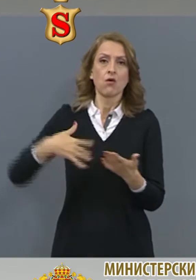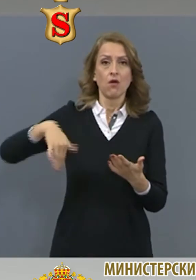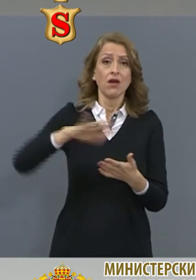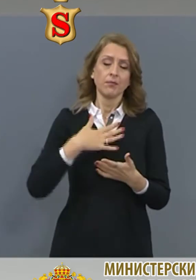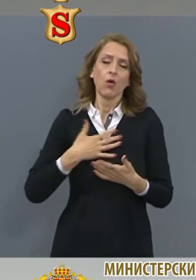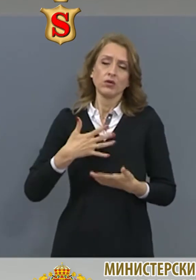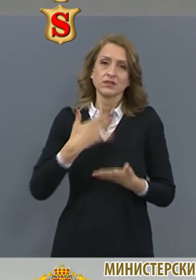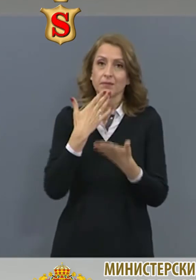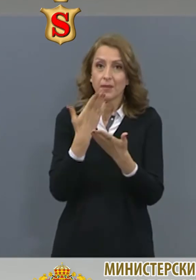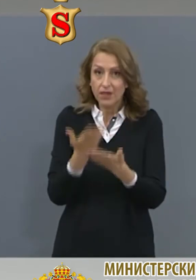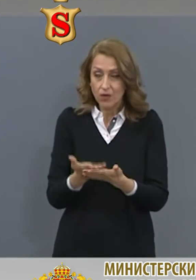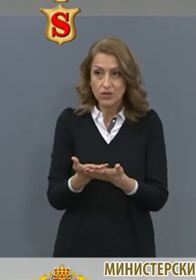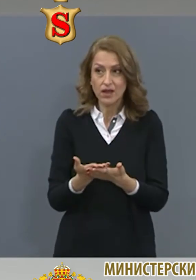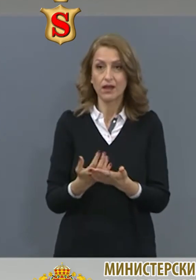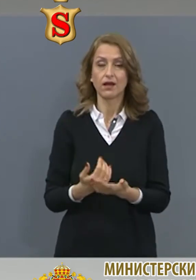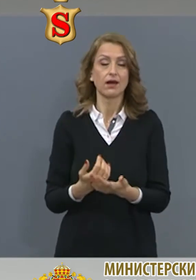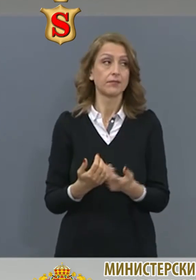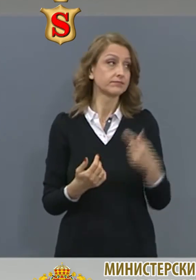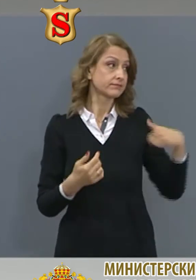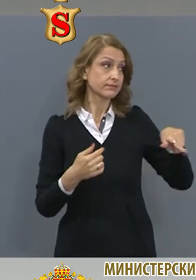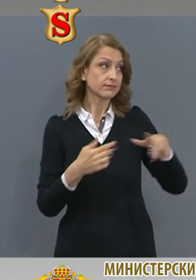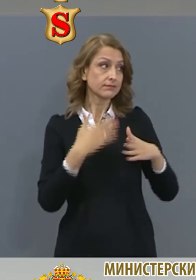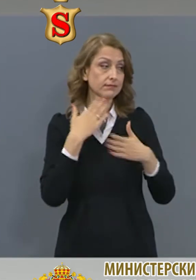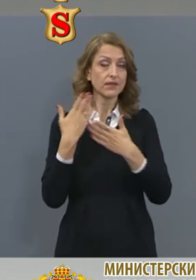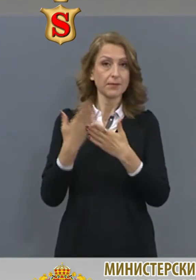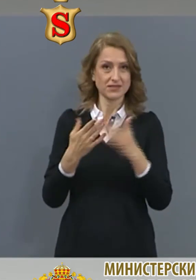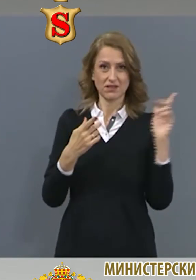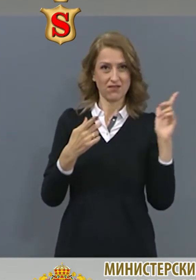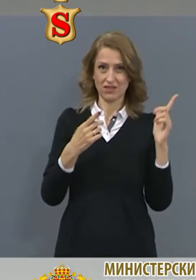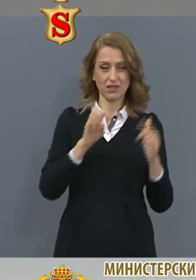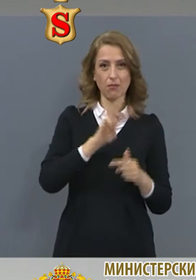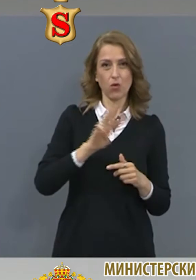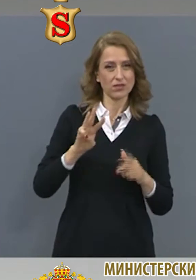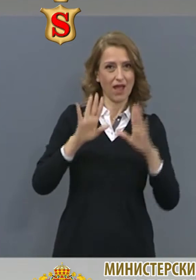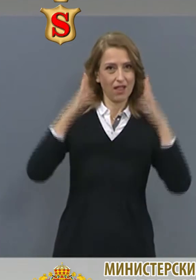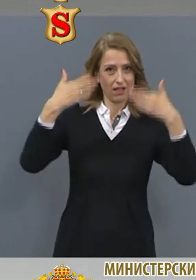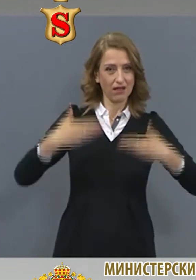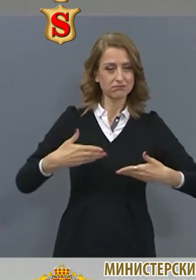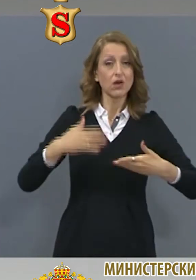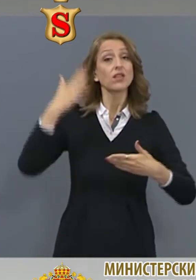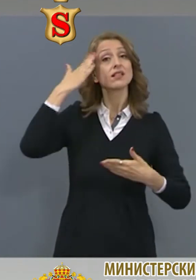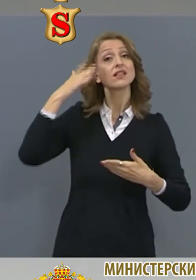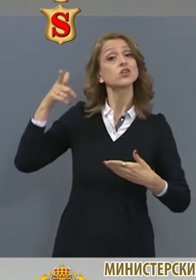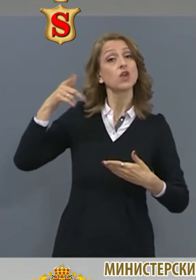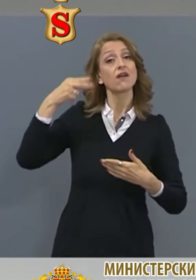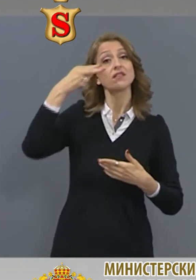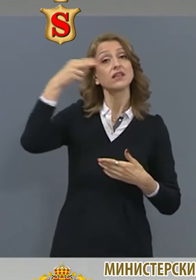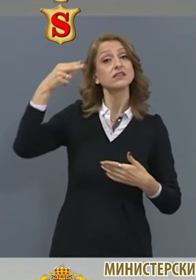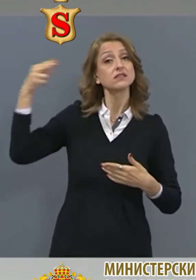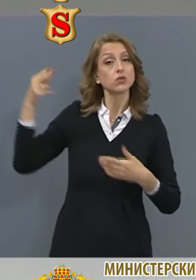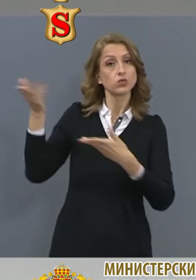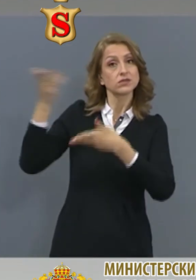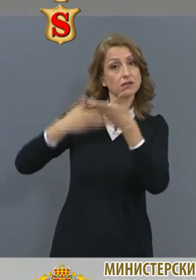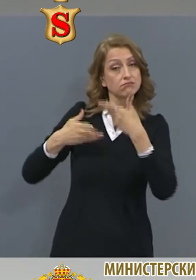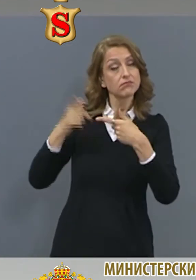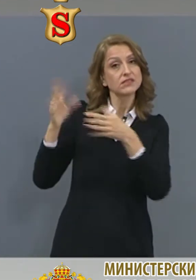представенето на протала. Информацията е подадена от държавните институции, които са ангажирани по къвто и един начин